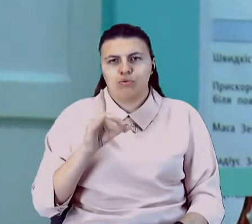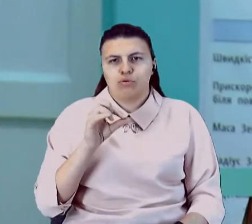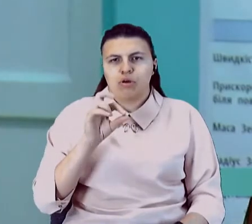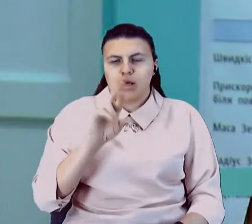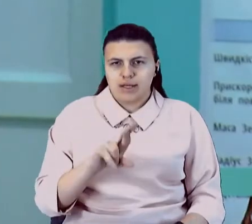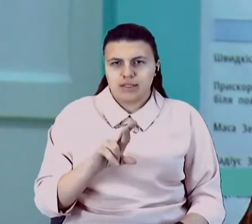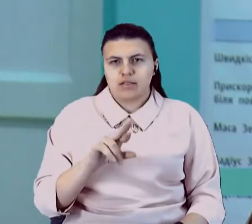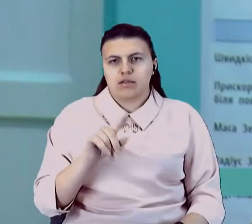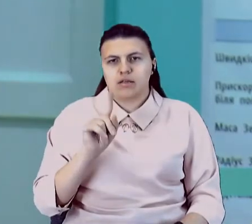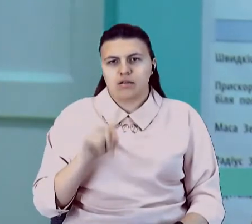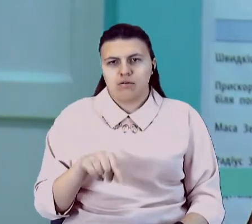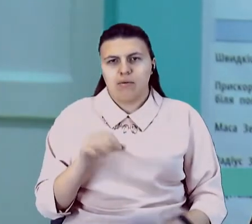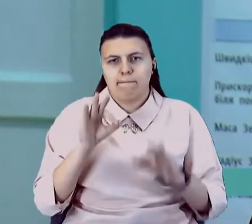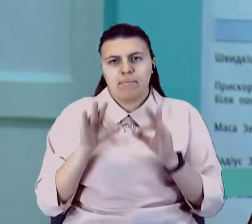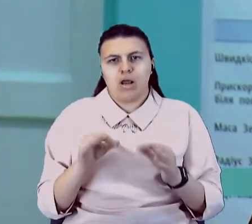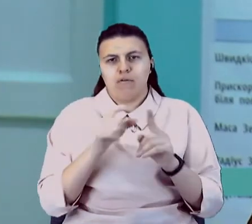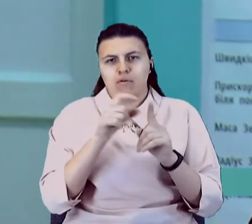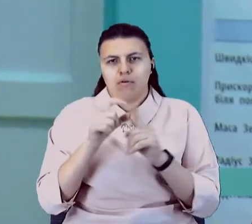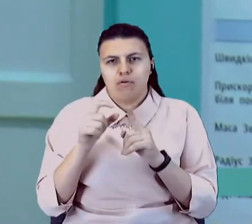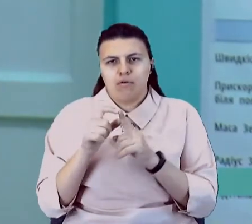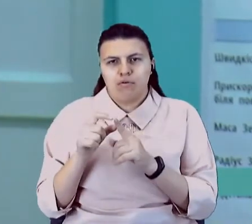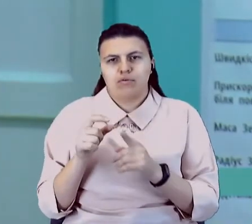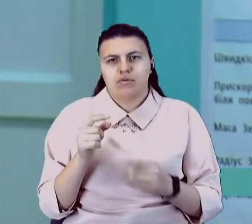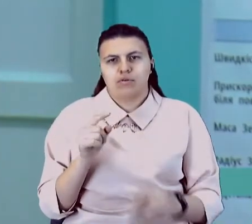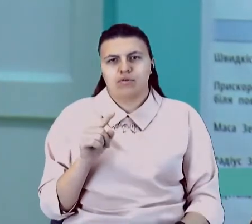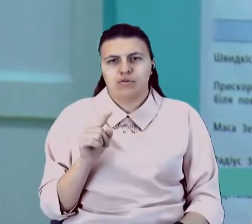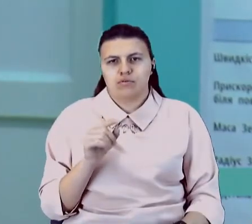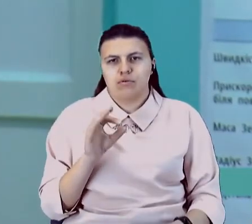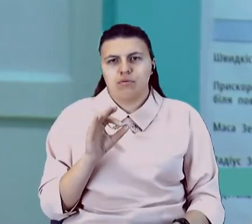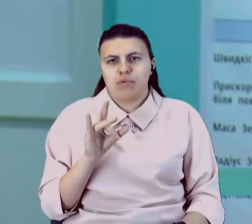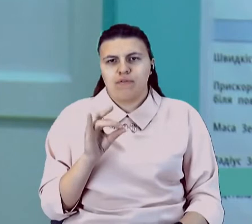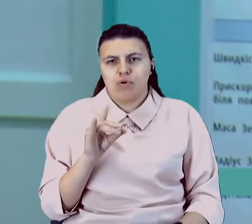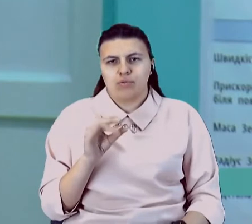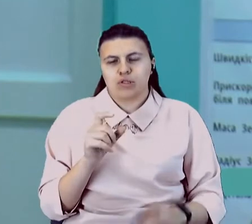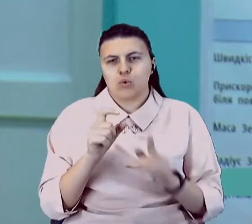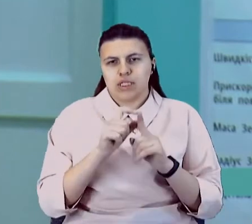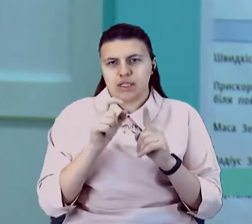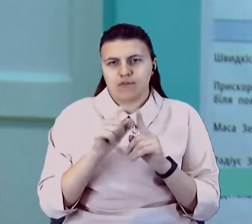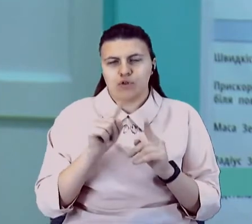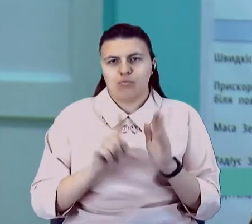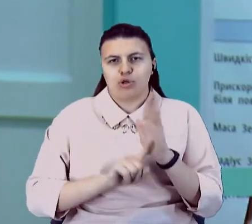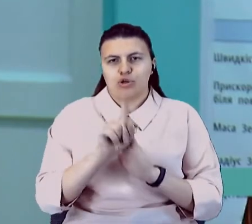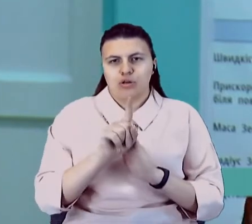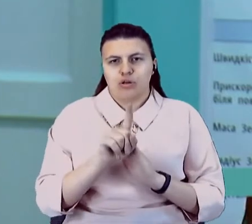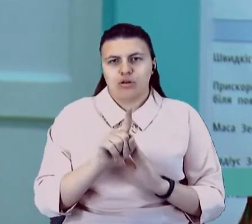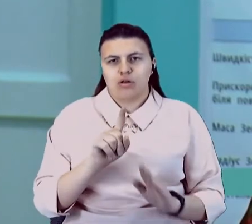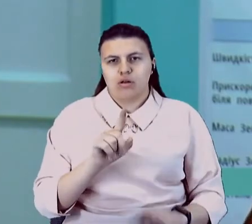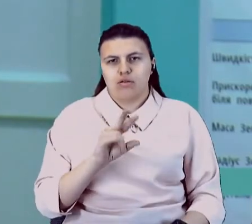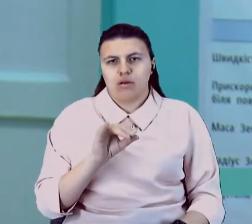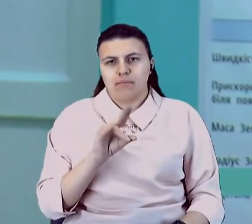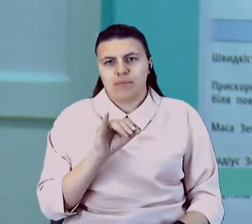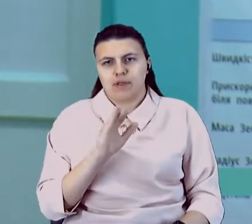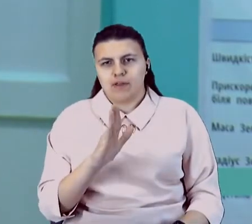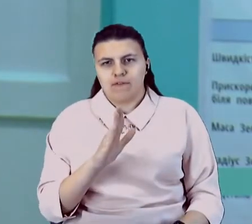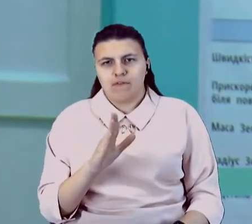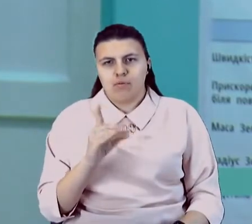правопису слів іншомовного походження, з правопису слів, які починаються на пів. А з пунктуації